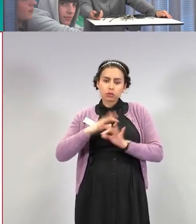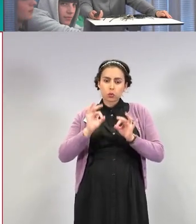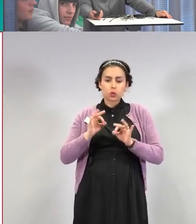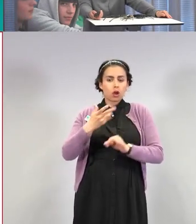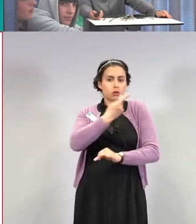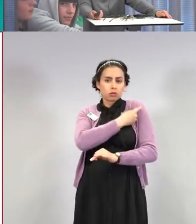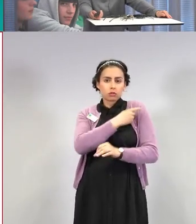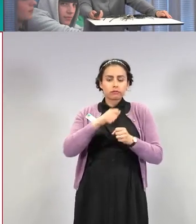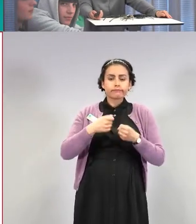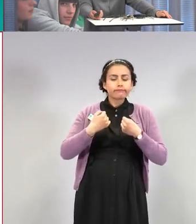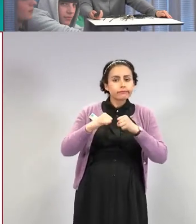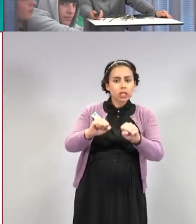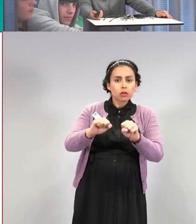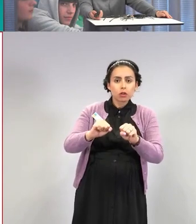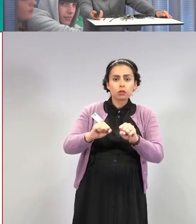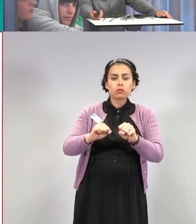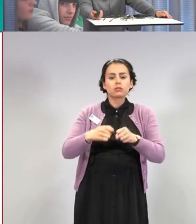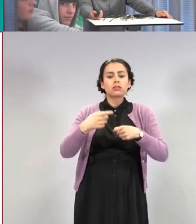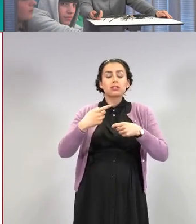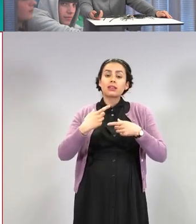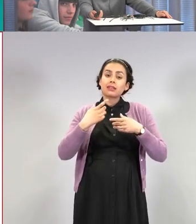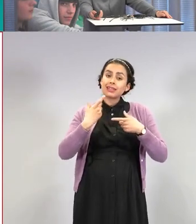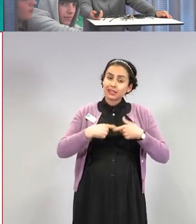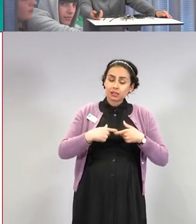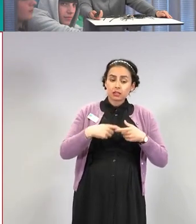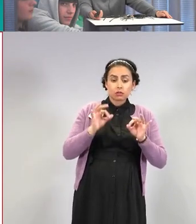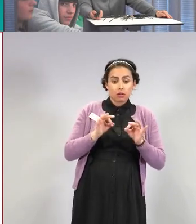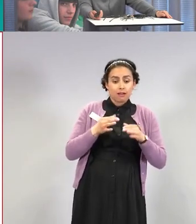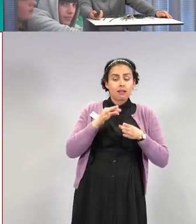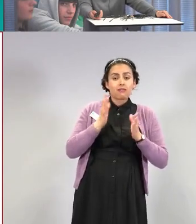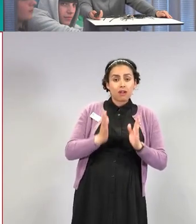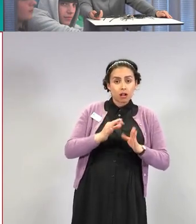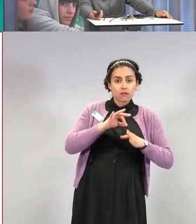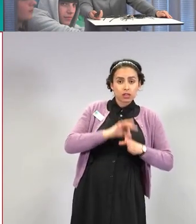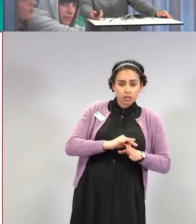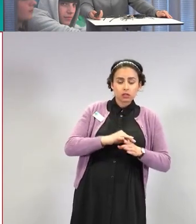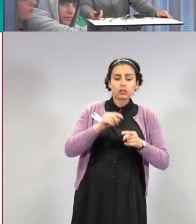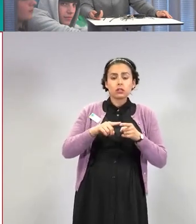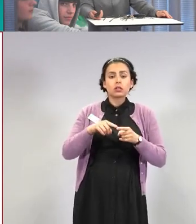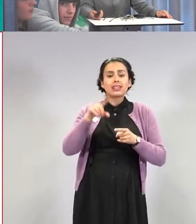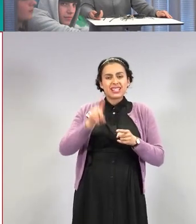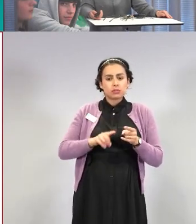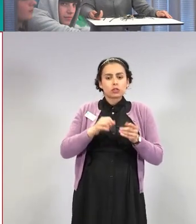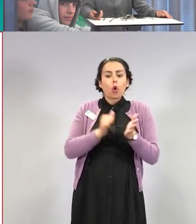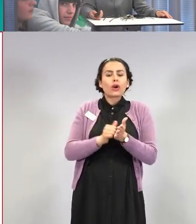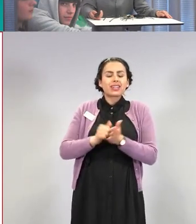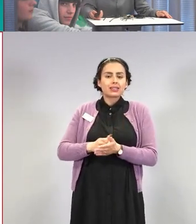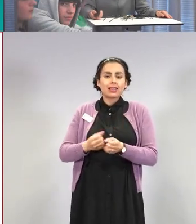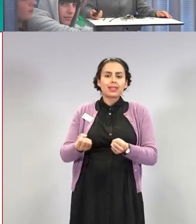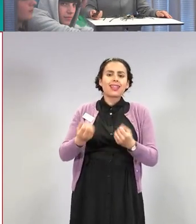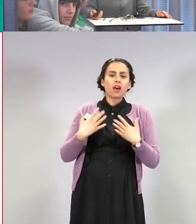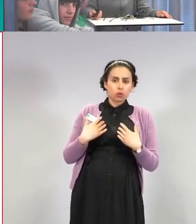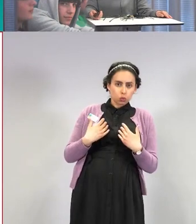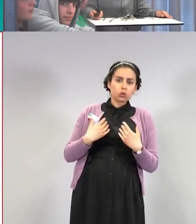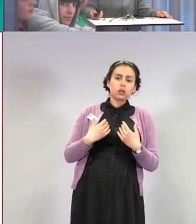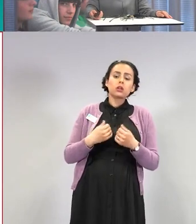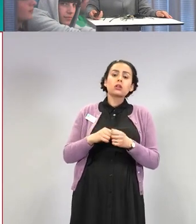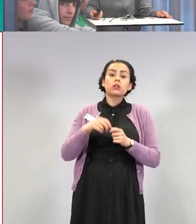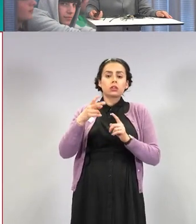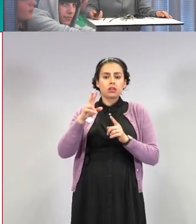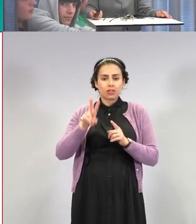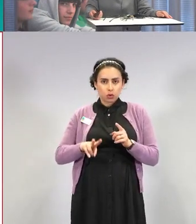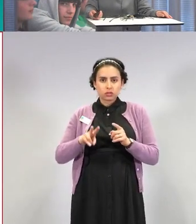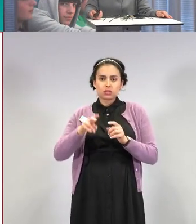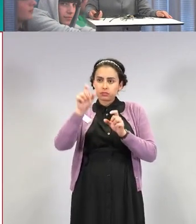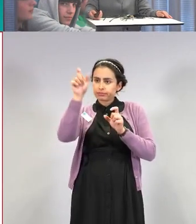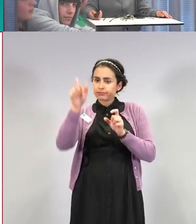mukaan, kuinka vakavasta taudista on kyse. Eli ensin on oireiset tartunnat vaan ja sitten tässä toisessa sarakkeessa on